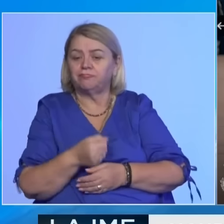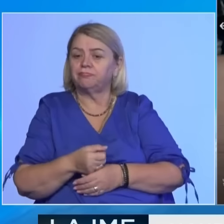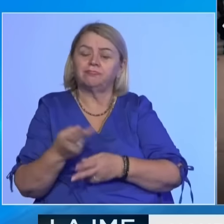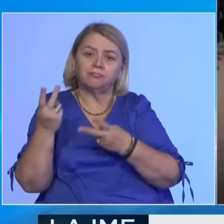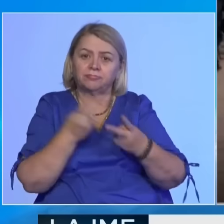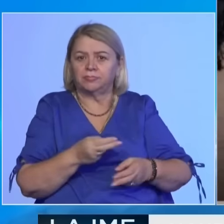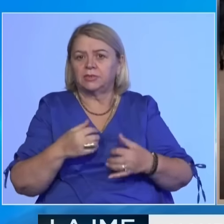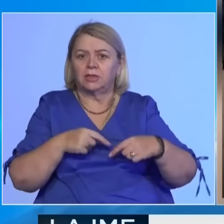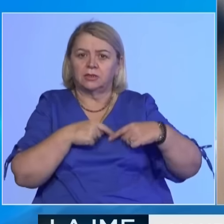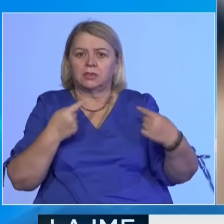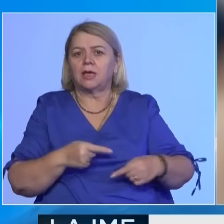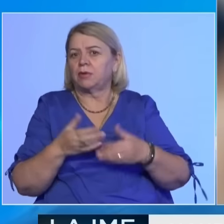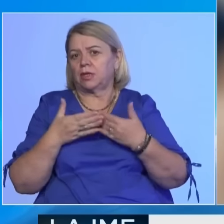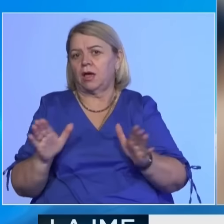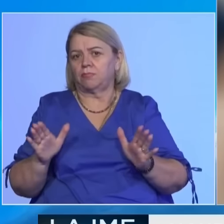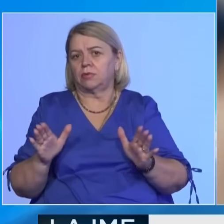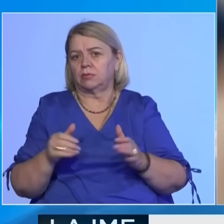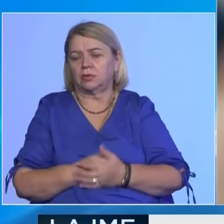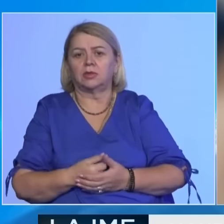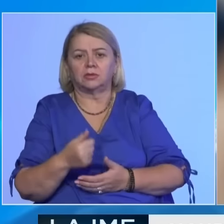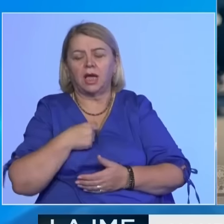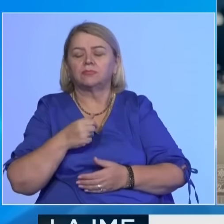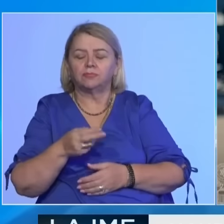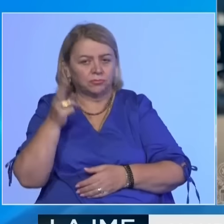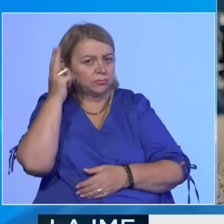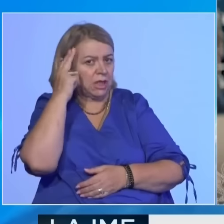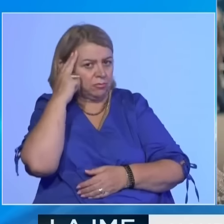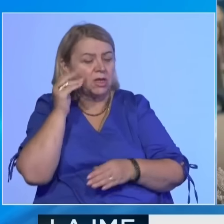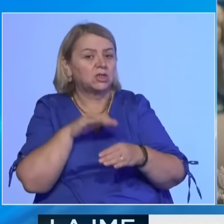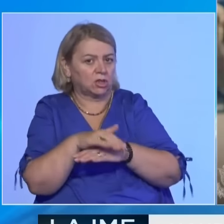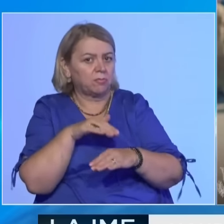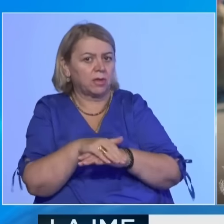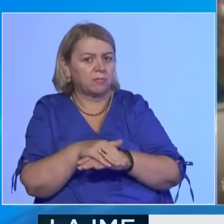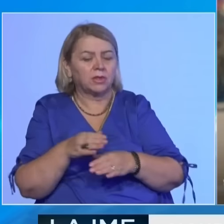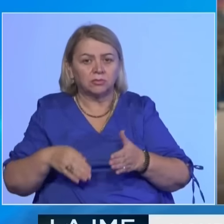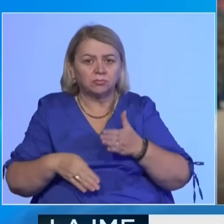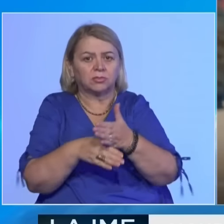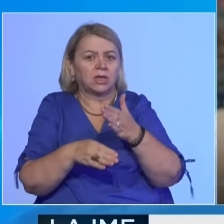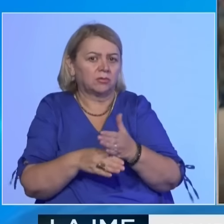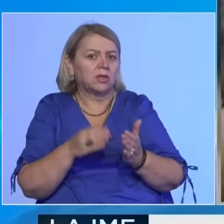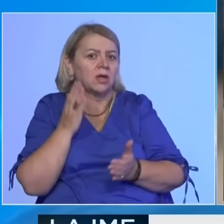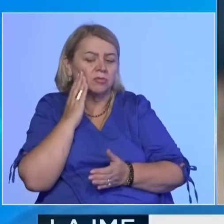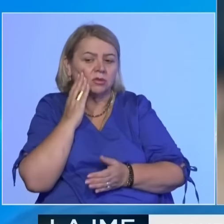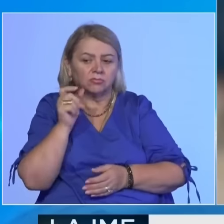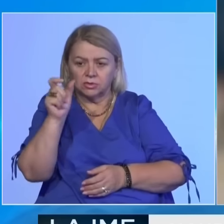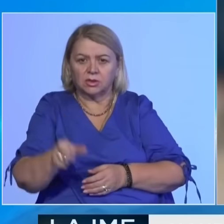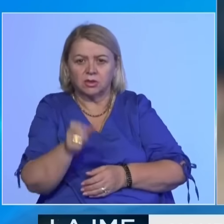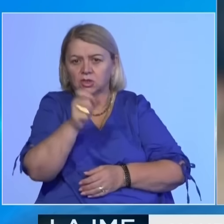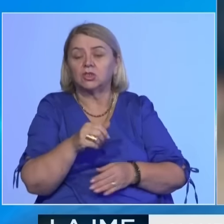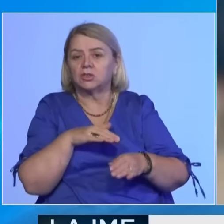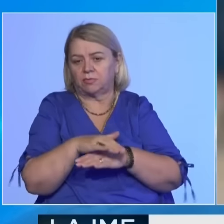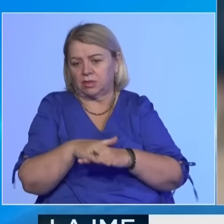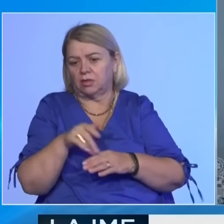me zemër të hapur. Ne imi mirë njëhës për shërbimin dhe mbështetjen e gjdo Amerikani që shërbenë në vendin ton